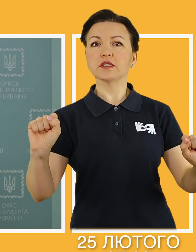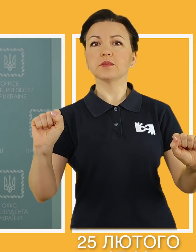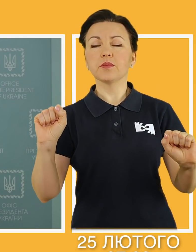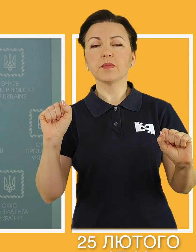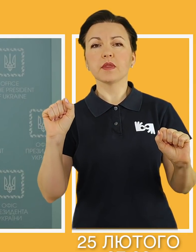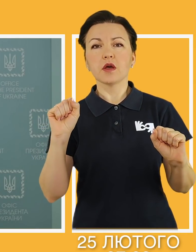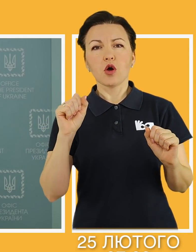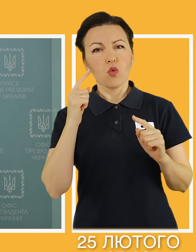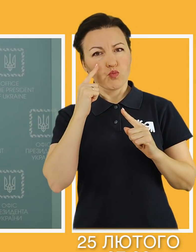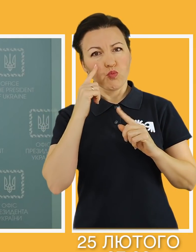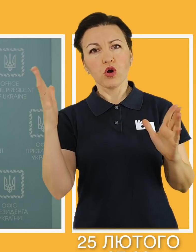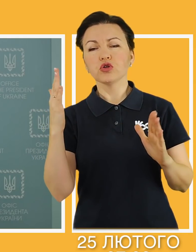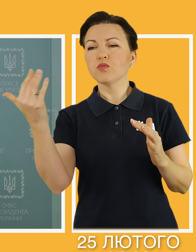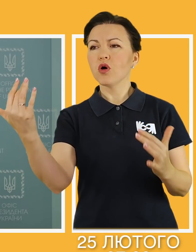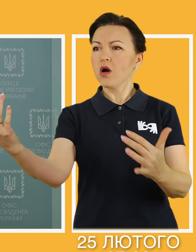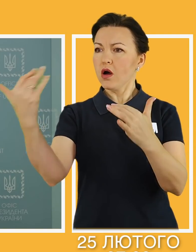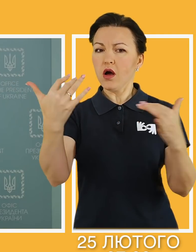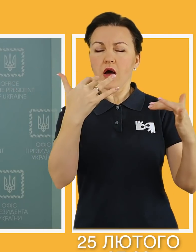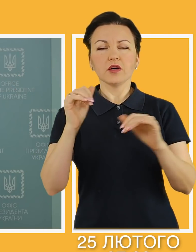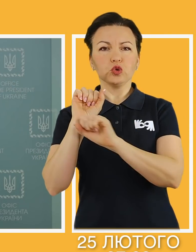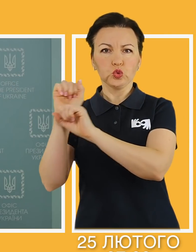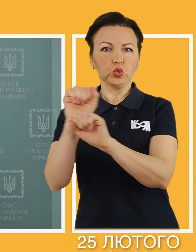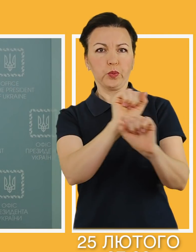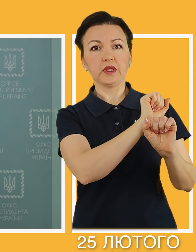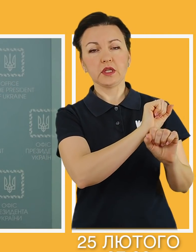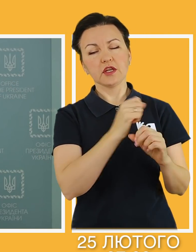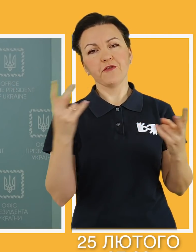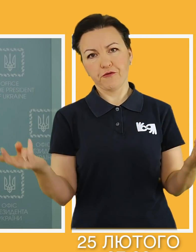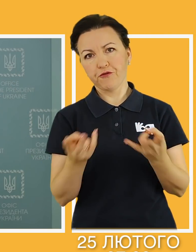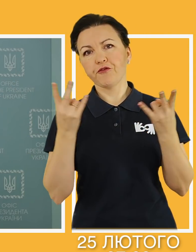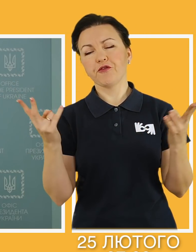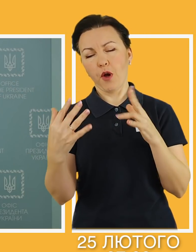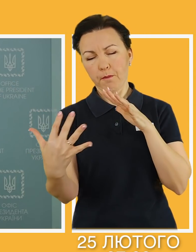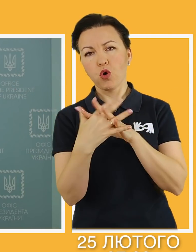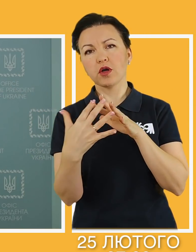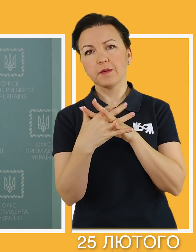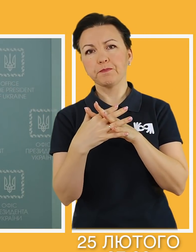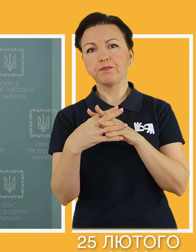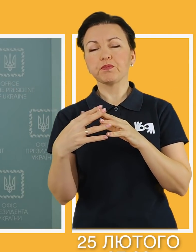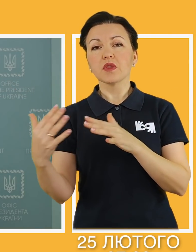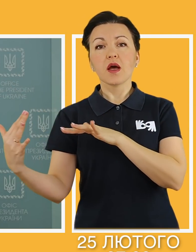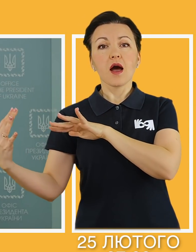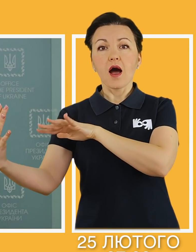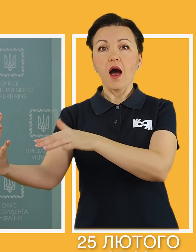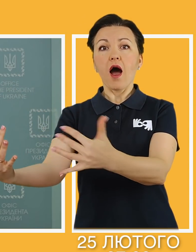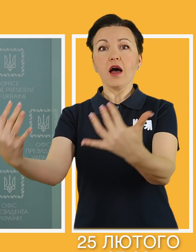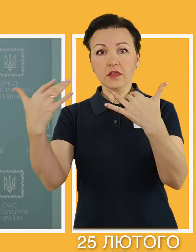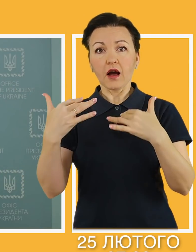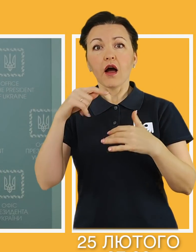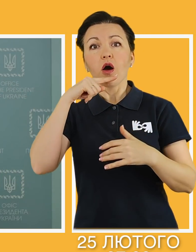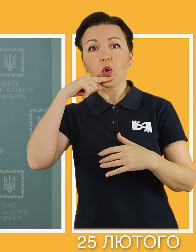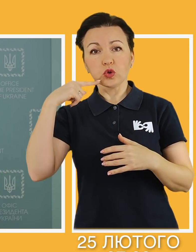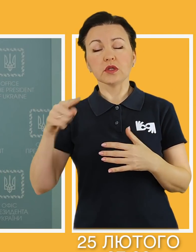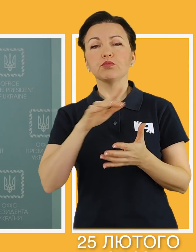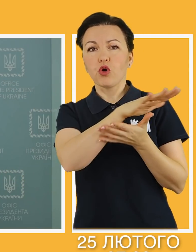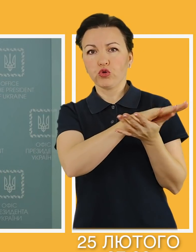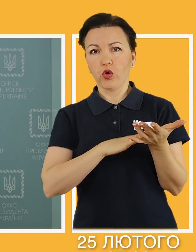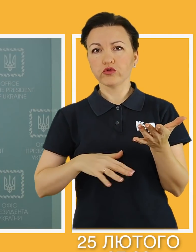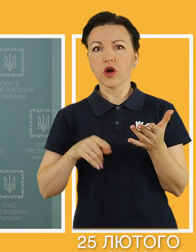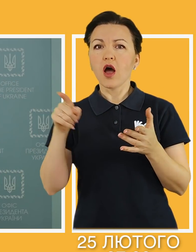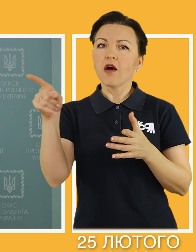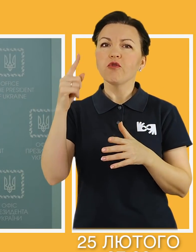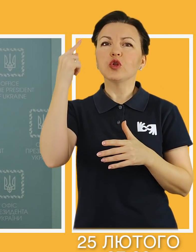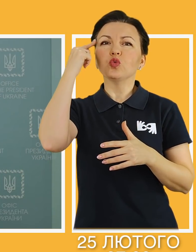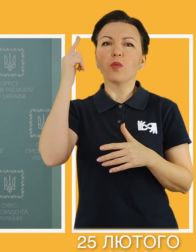більшості напрямків ворога зупинили, йдуть бої. Тому атака Росії продовжується із розрахунку, що